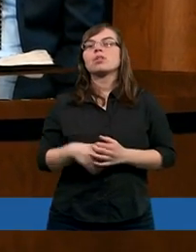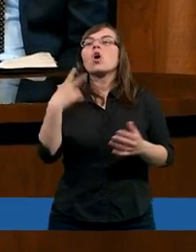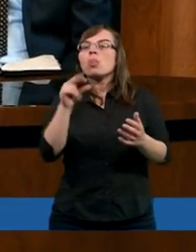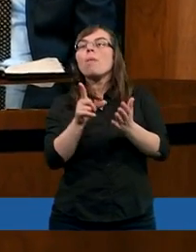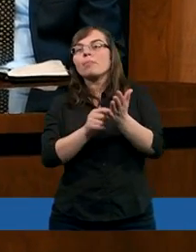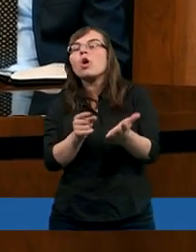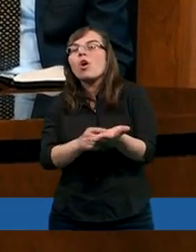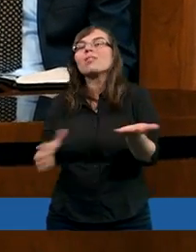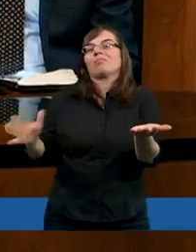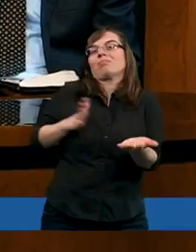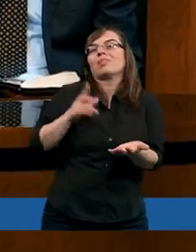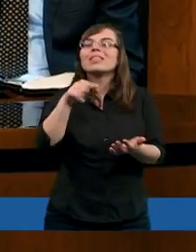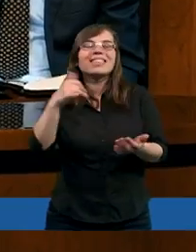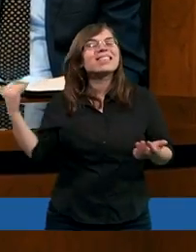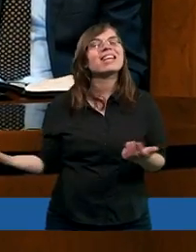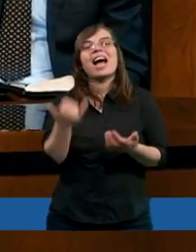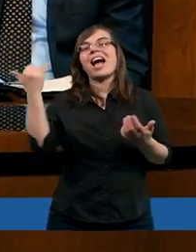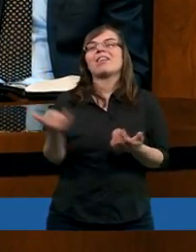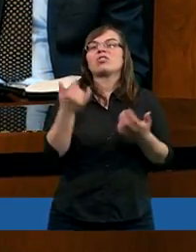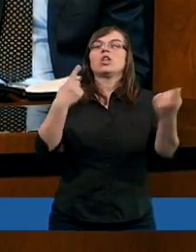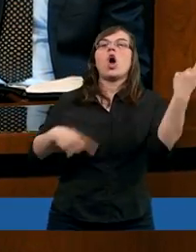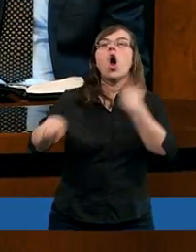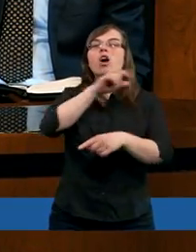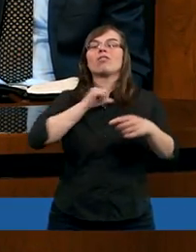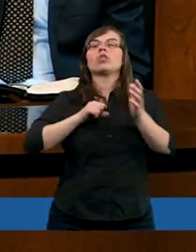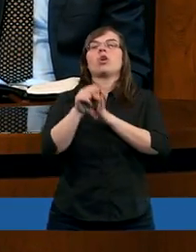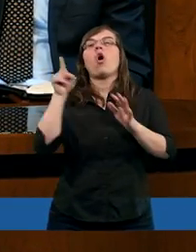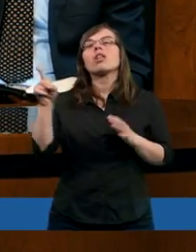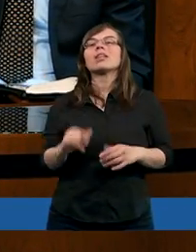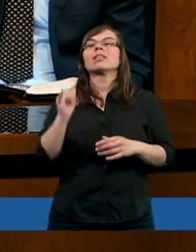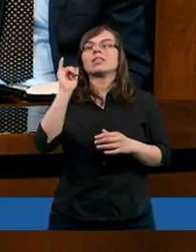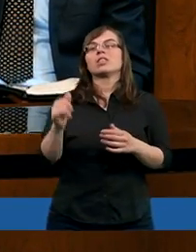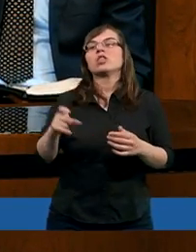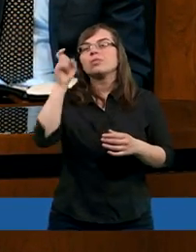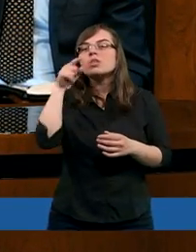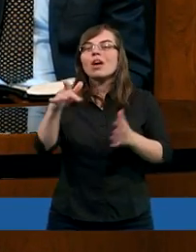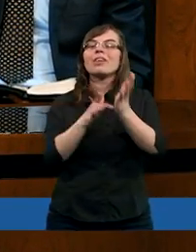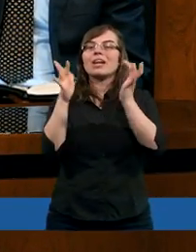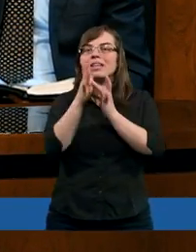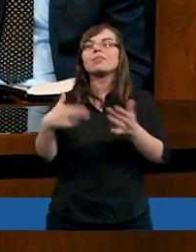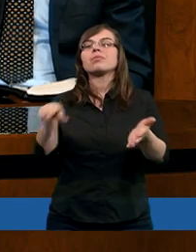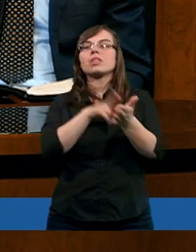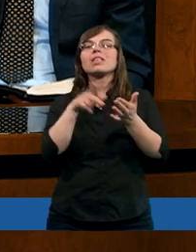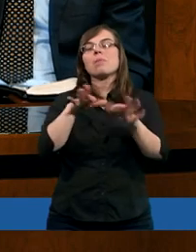No Piotr, który się go zaprze, odwróci się od niego i za niego Chrystus przelewa krew?